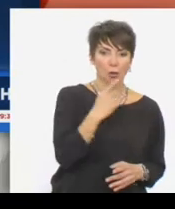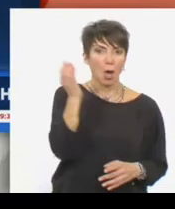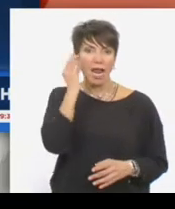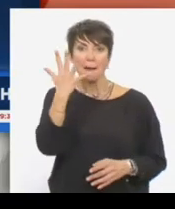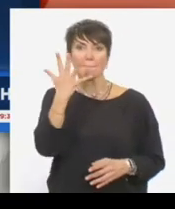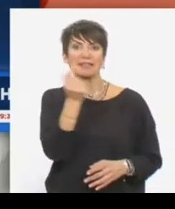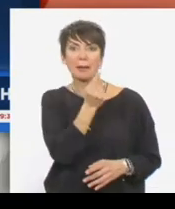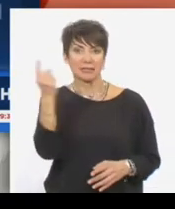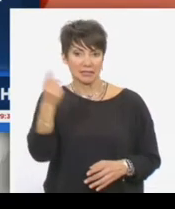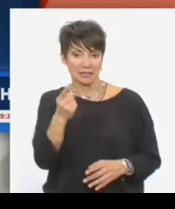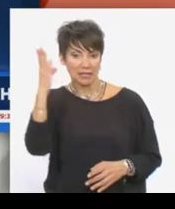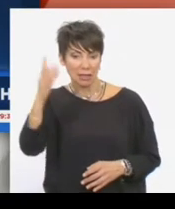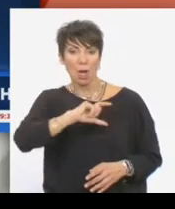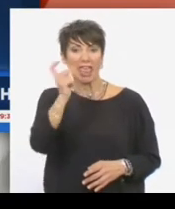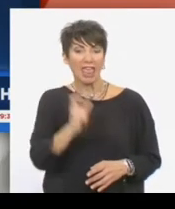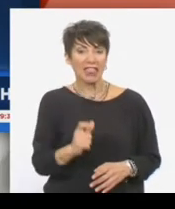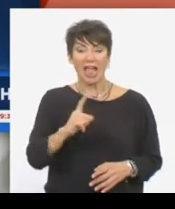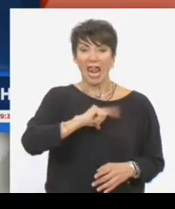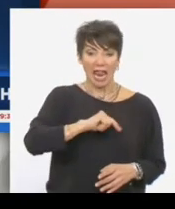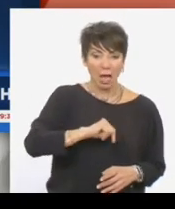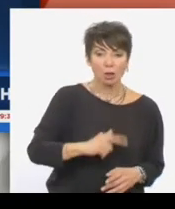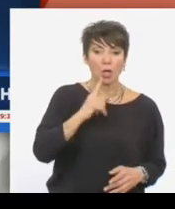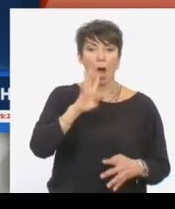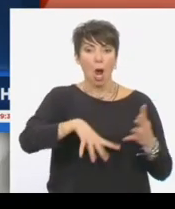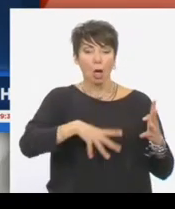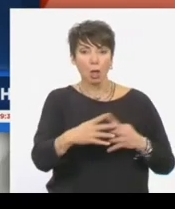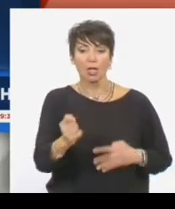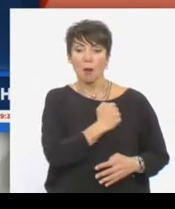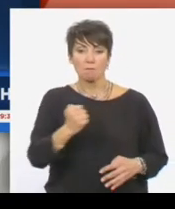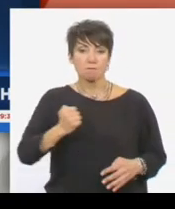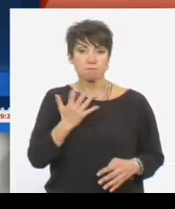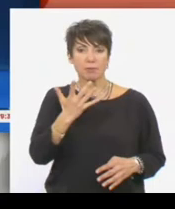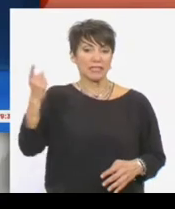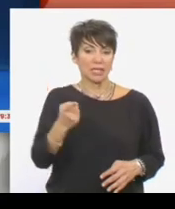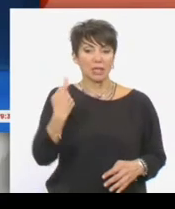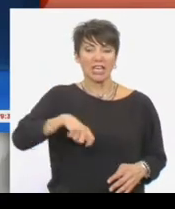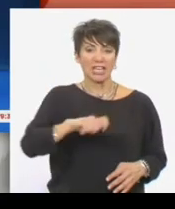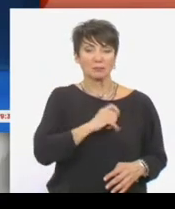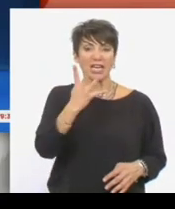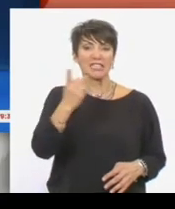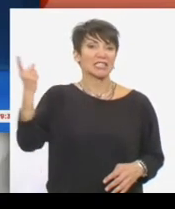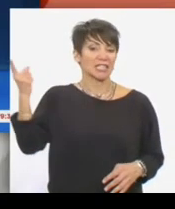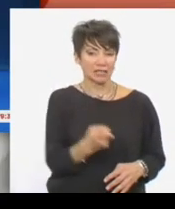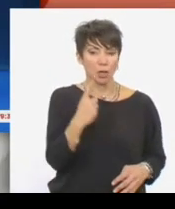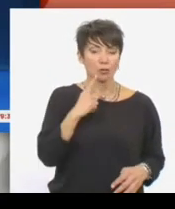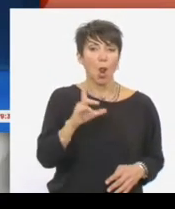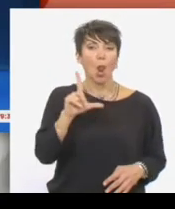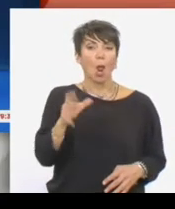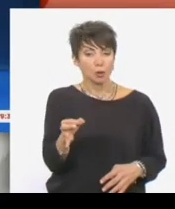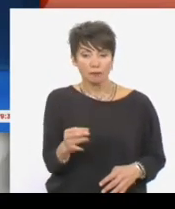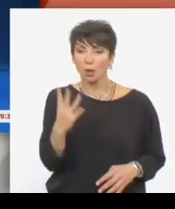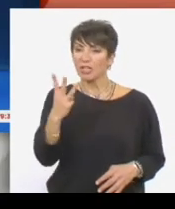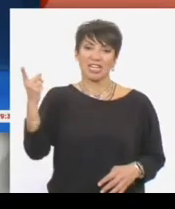5,5%, η Ιταλία, η Λετωνία, η Κροατία και η Πολωνία 5%, η Ισπανία 4%, το Λουξεμβούργο